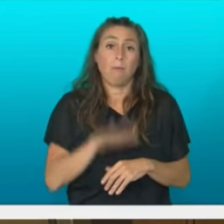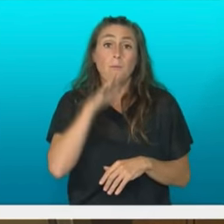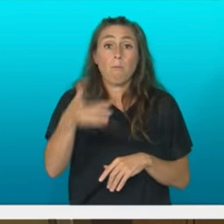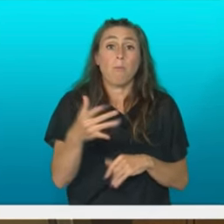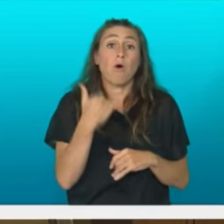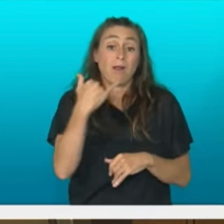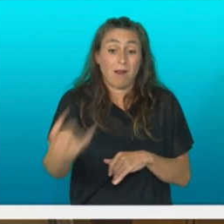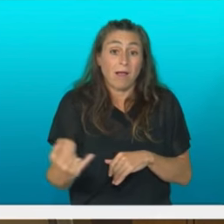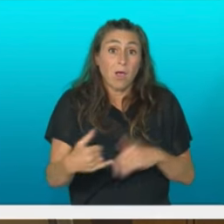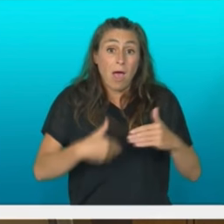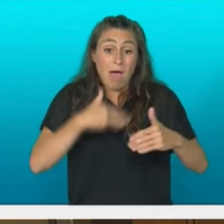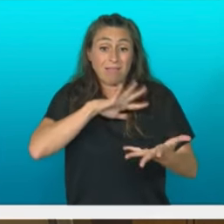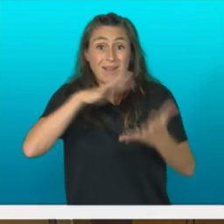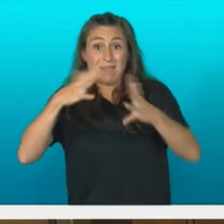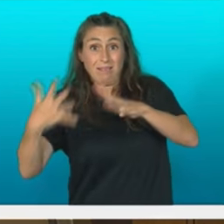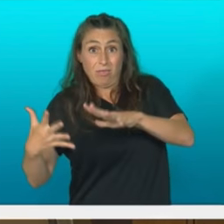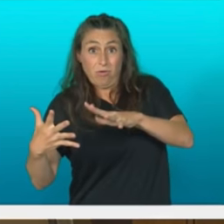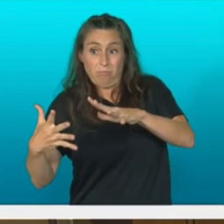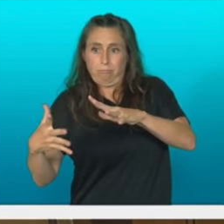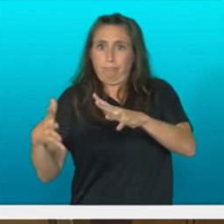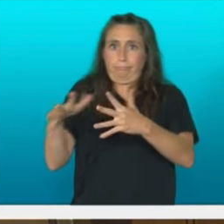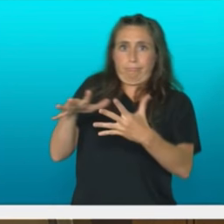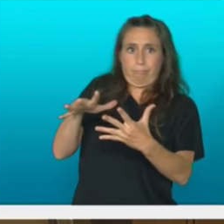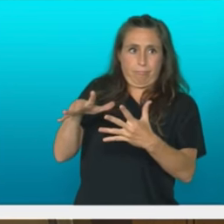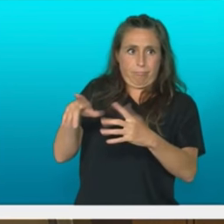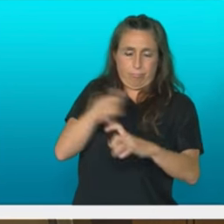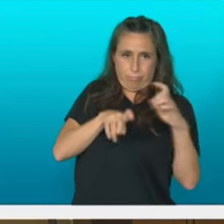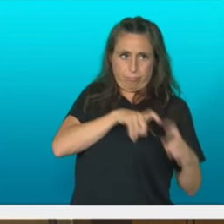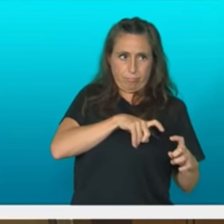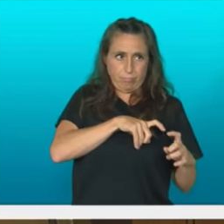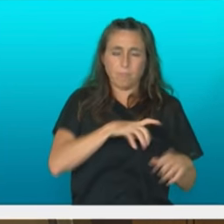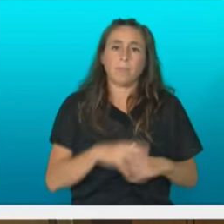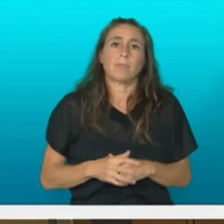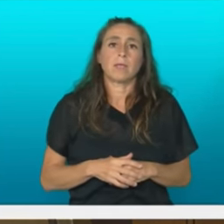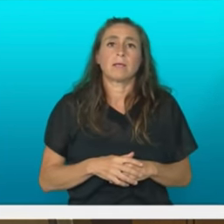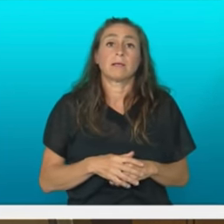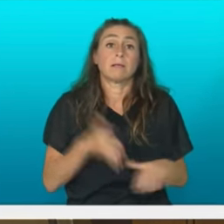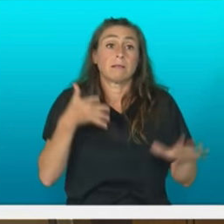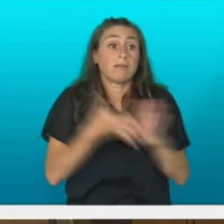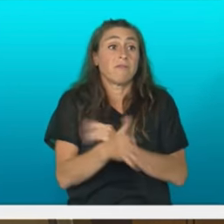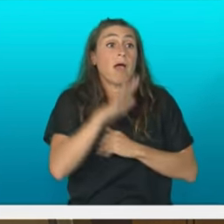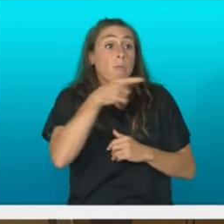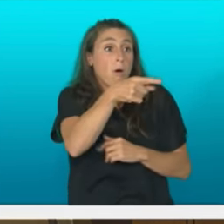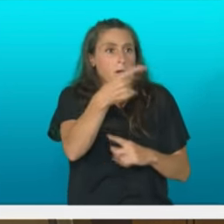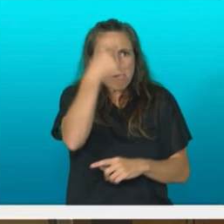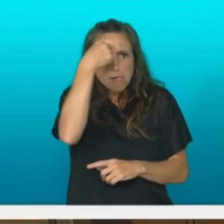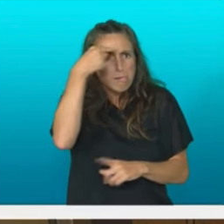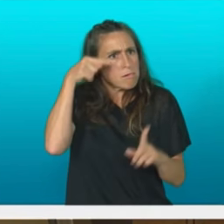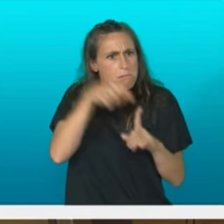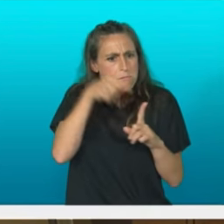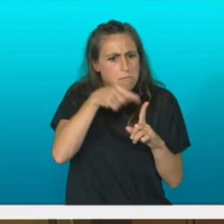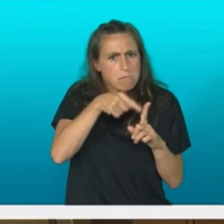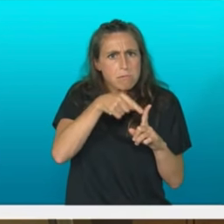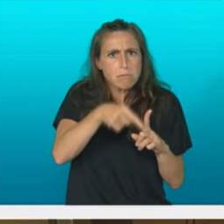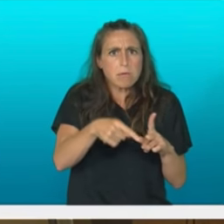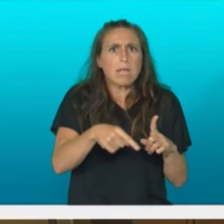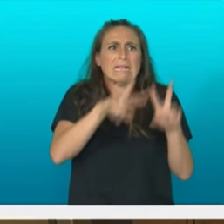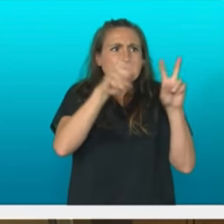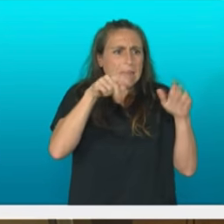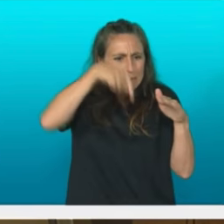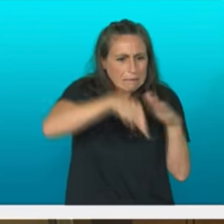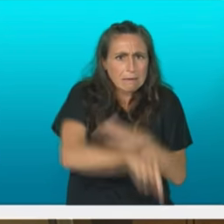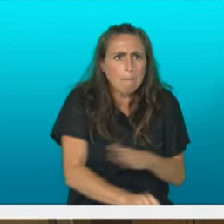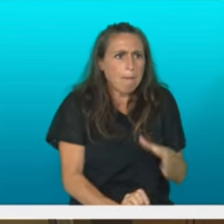paradigmatikoa da. Eta hori gazari lotutako estrategia luze eta egoskor baten ondorioa da. Eta klima aldak eta